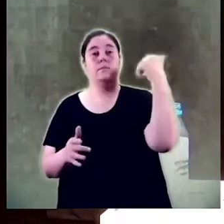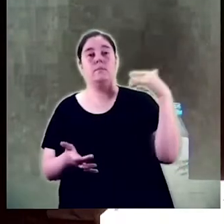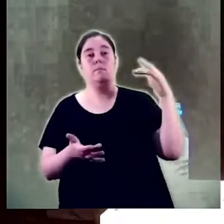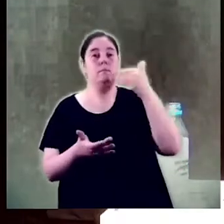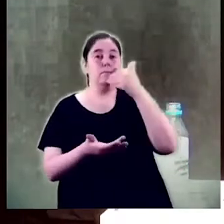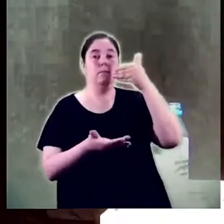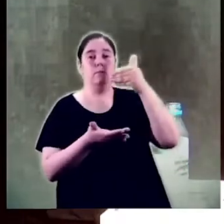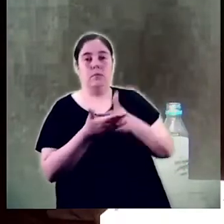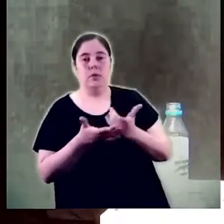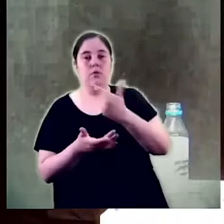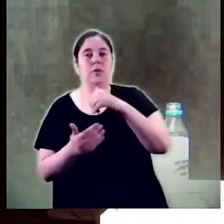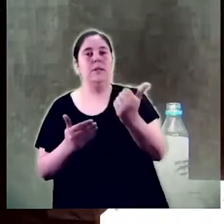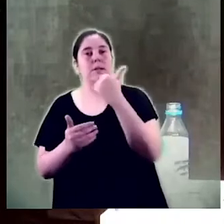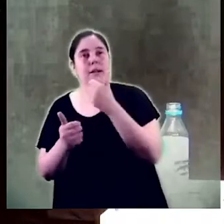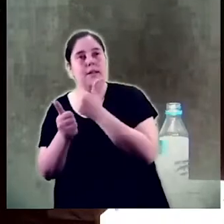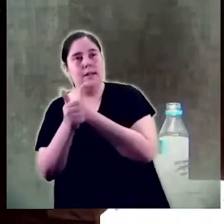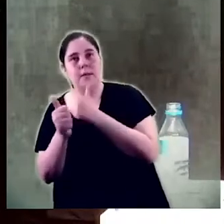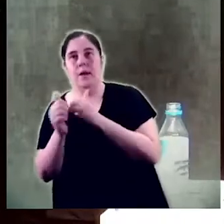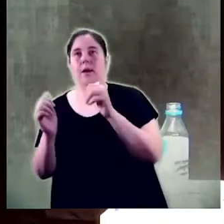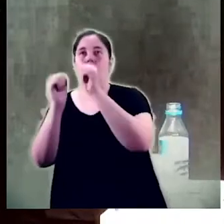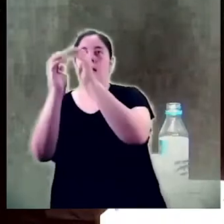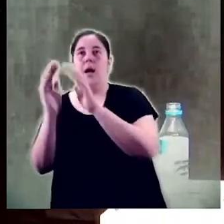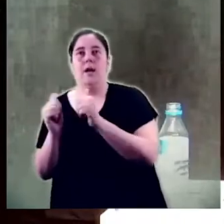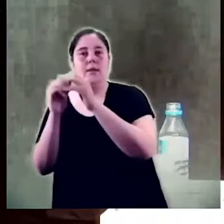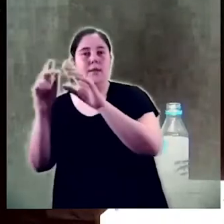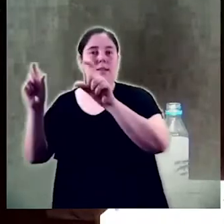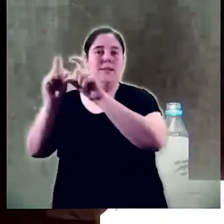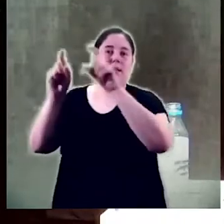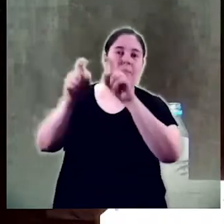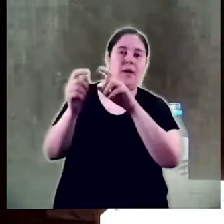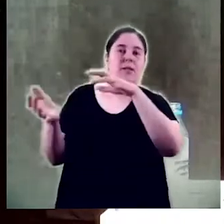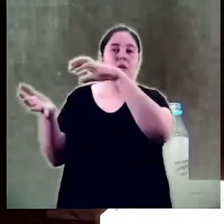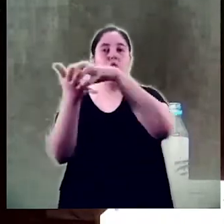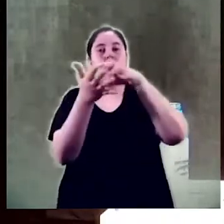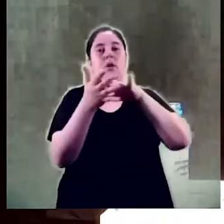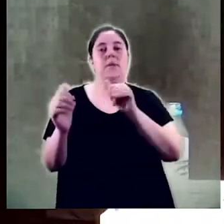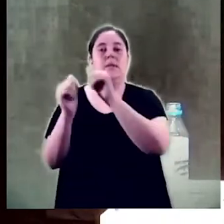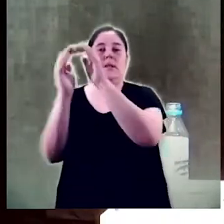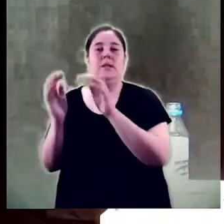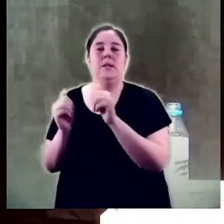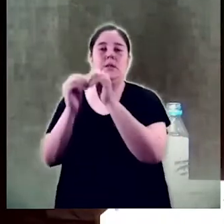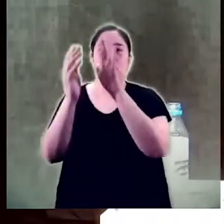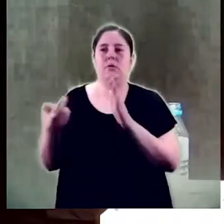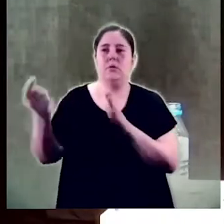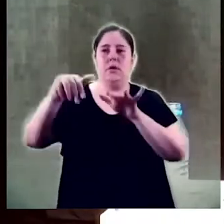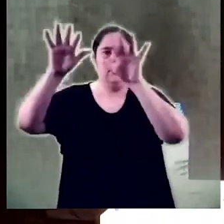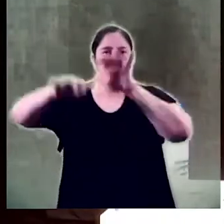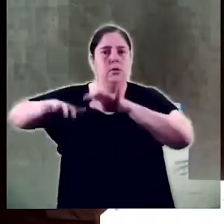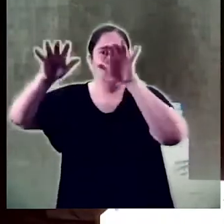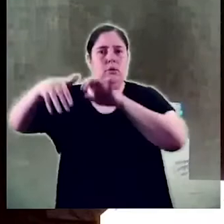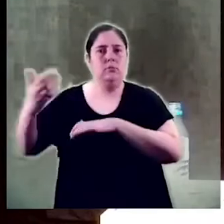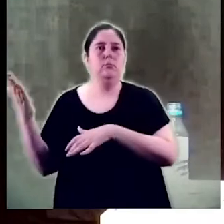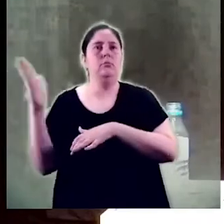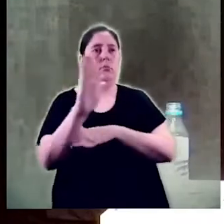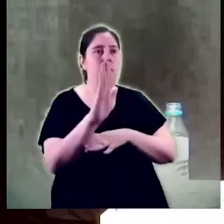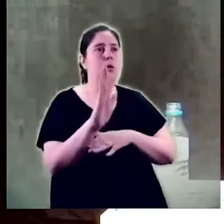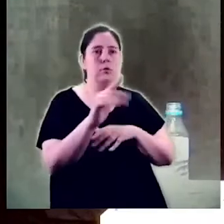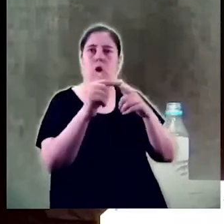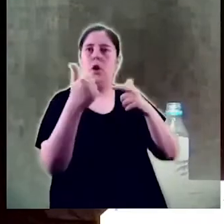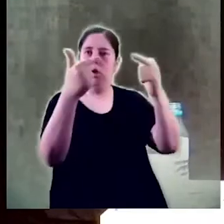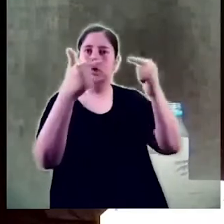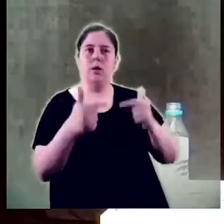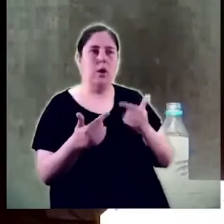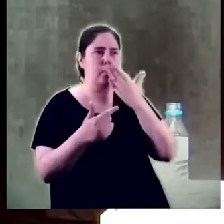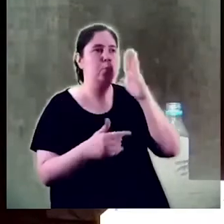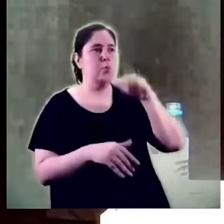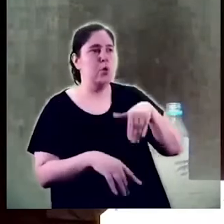sol·licitar hem reunit les cartes aval d'entitats empreses organismes i institucions que han posat per escrit la conveniència i l